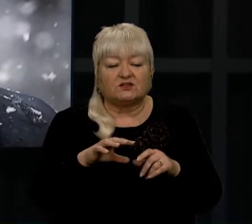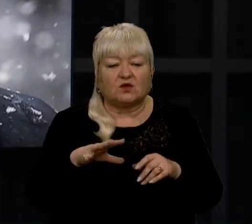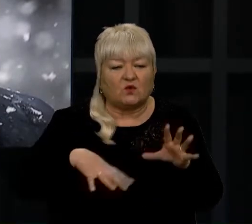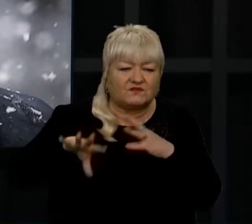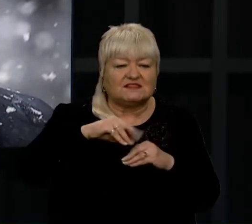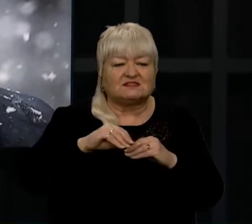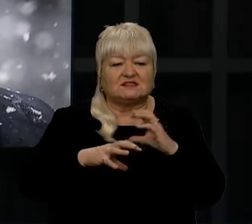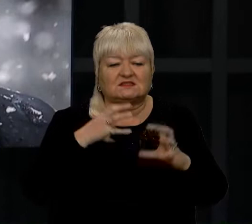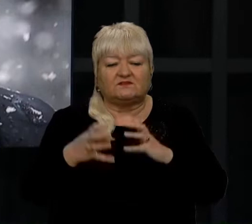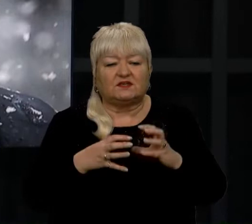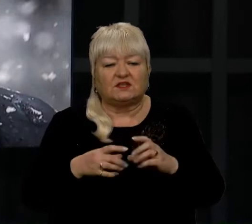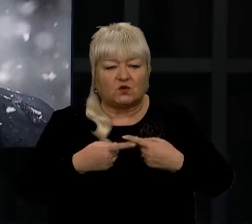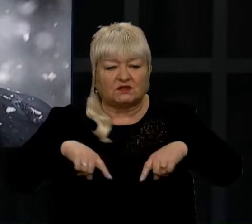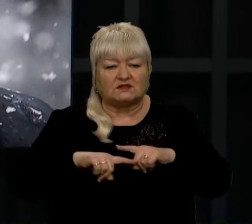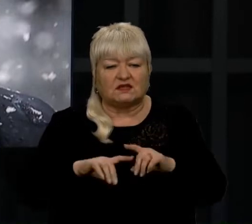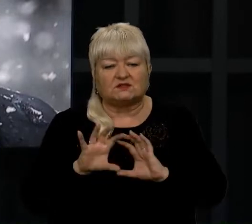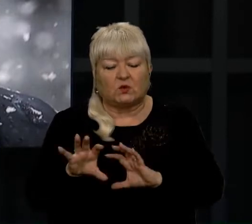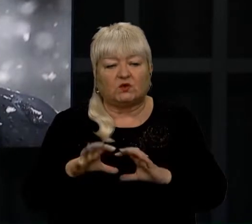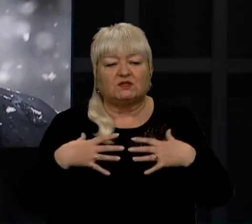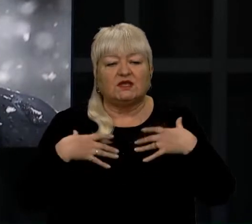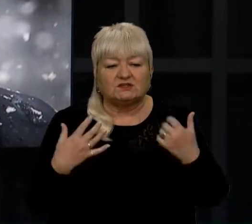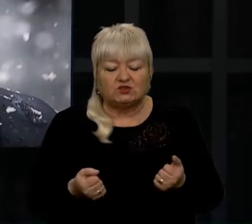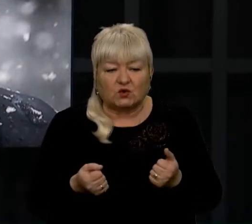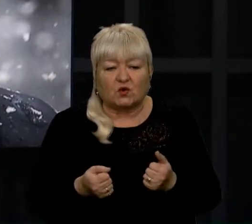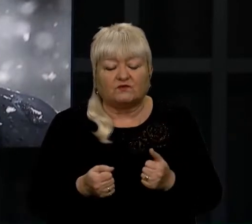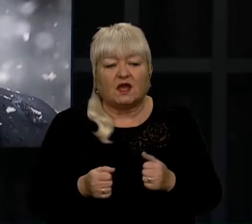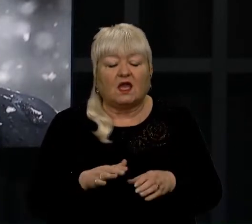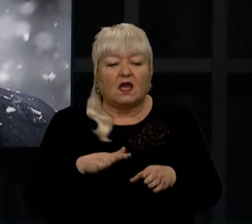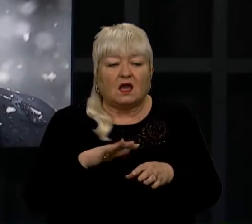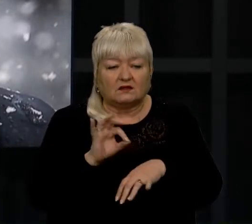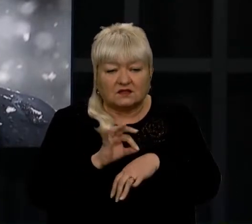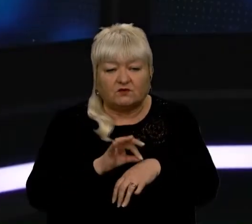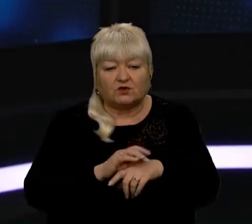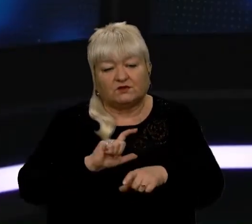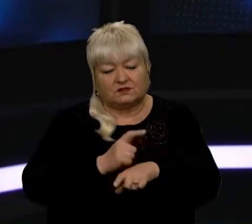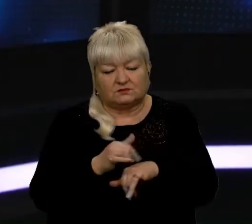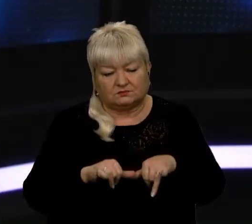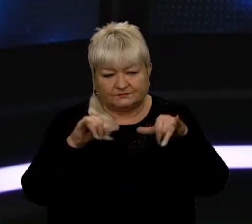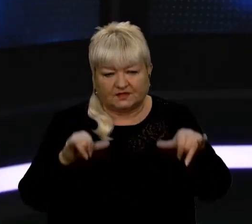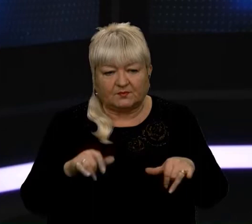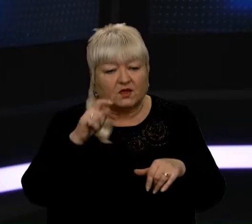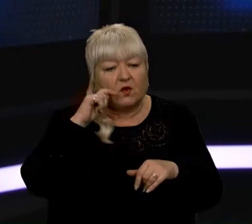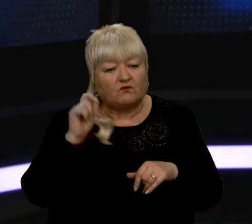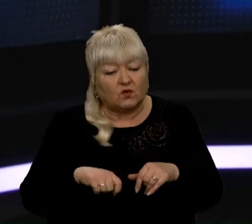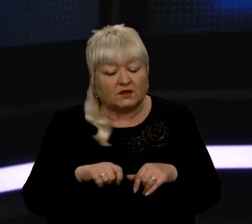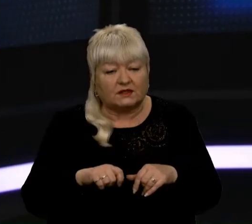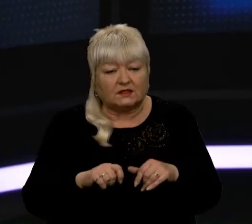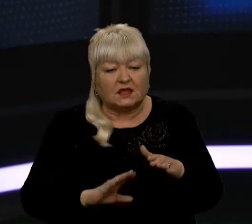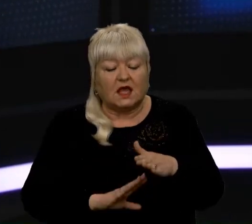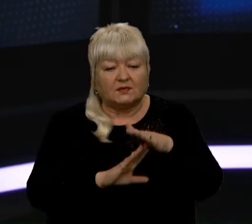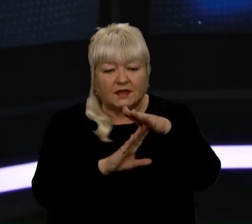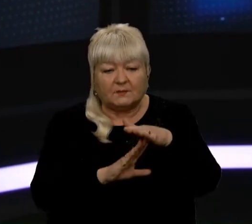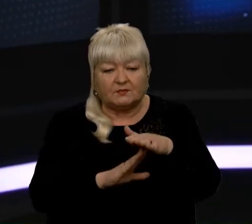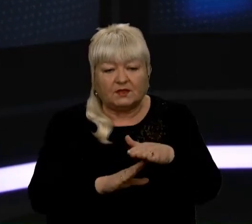охорони здоров'я. Захворюваність на планеті знову на піку. В Україні ж тим часом на піку рівень